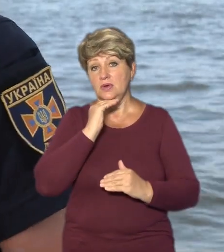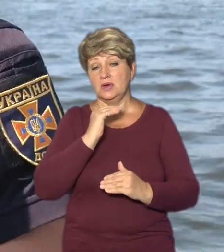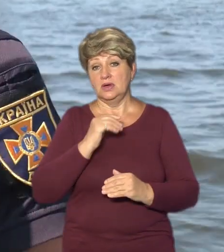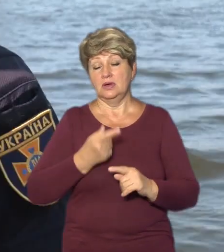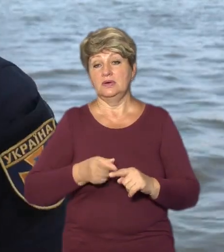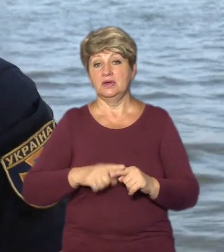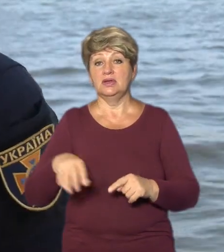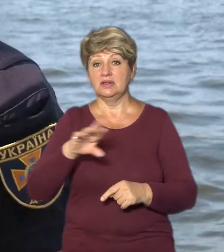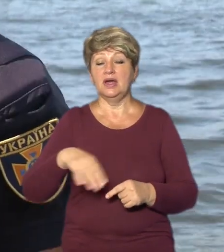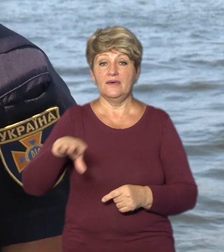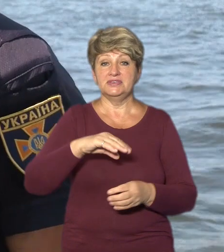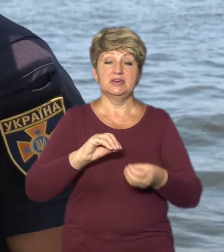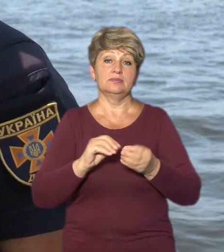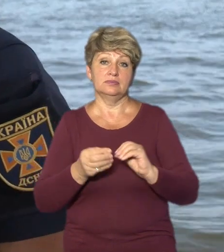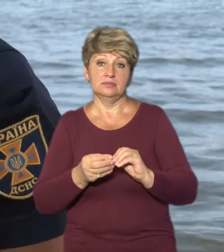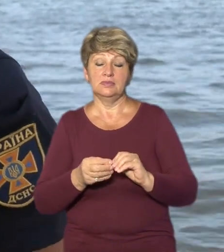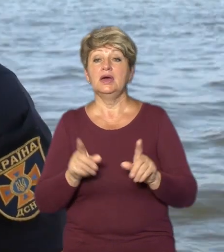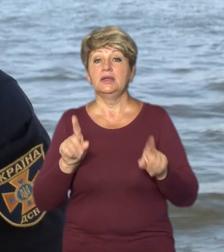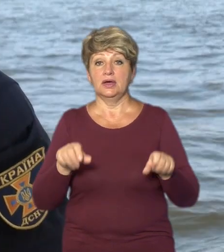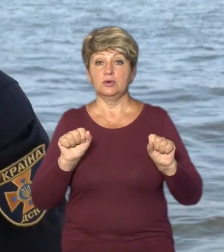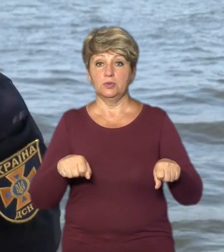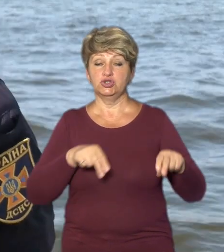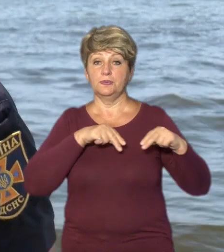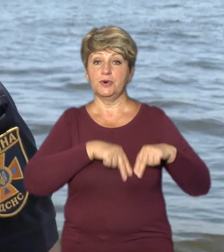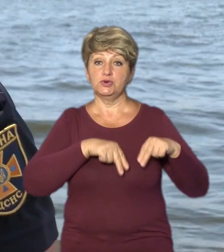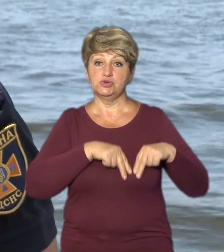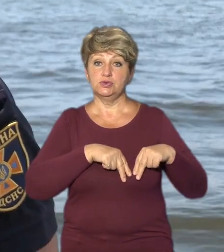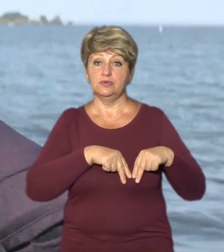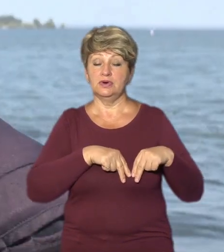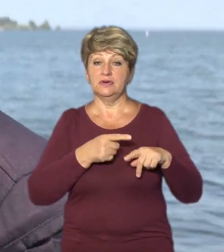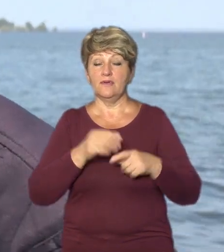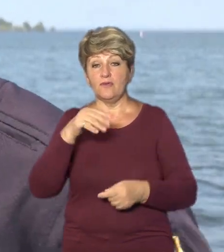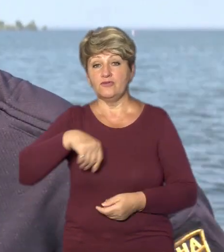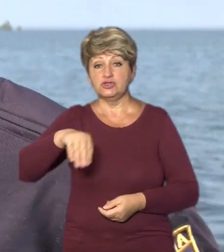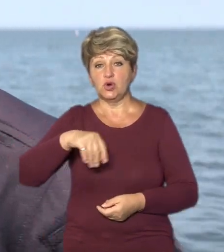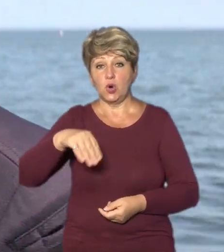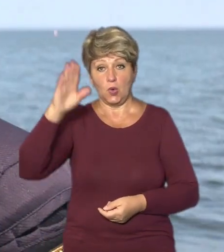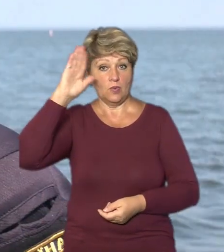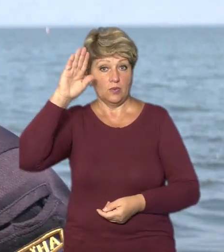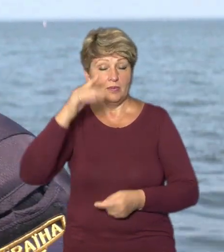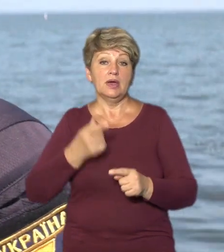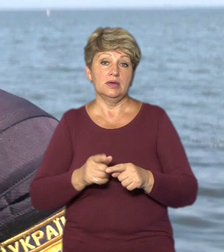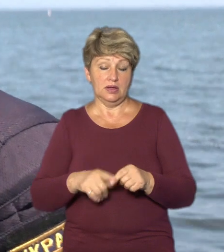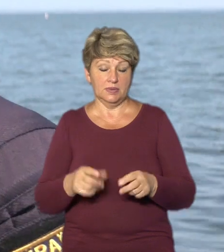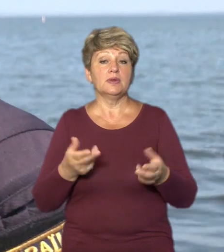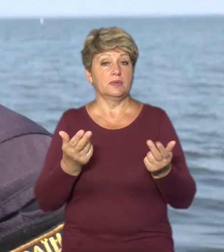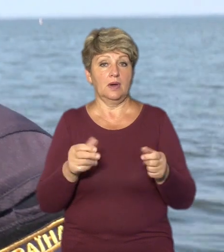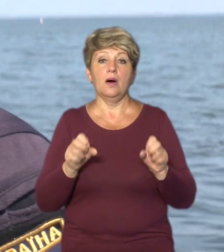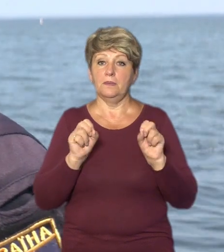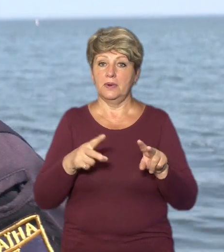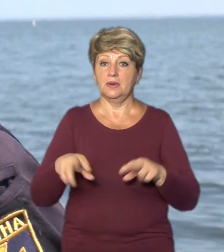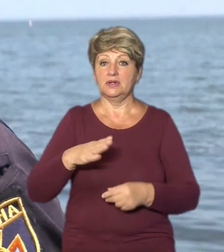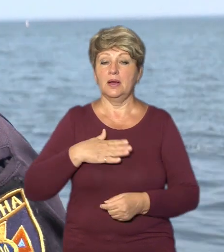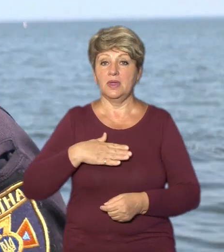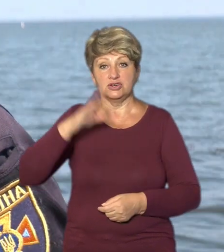для всіх робот. Також він може працювати в солоній воді. Це, звичайно, безпечно для наших